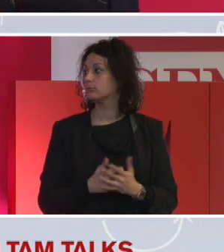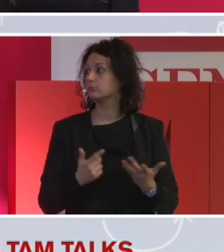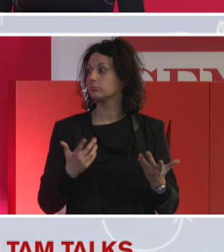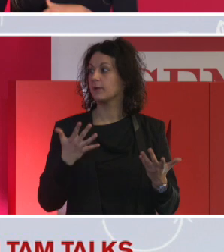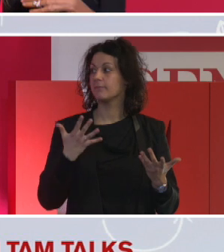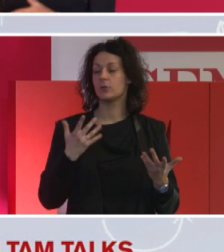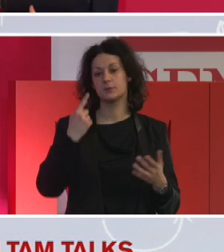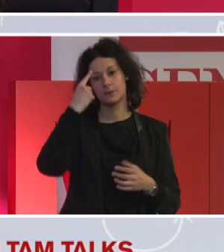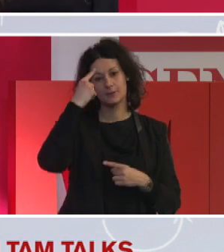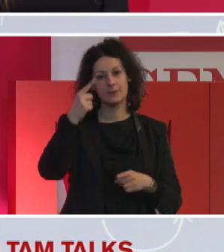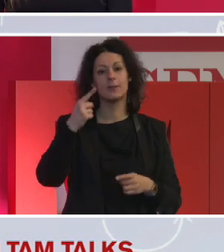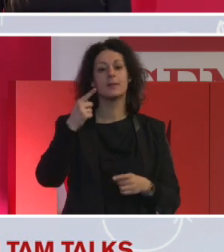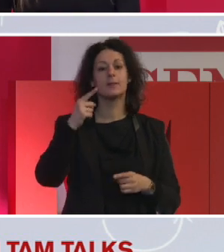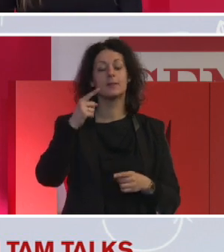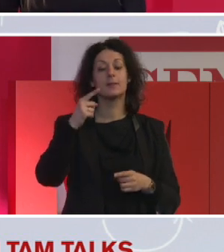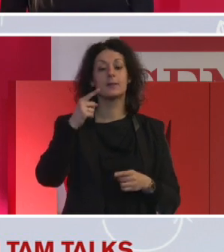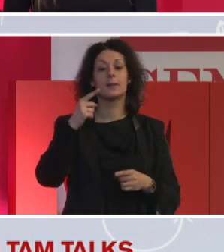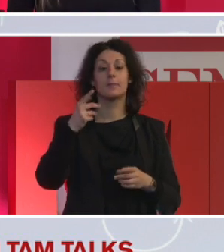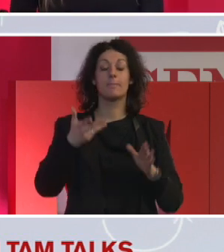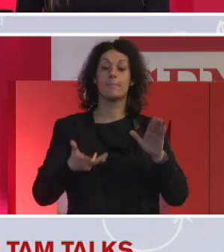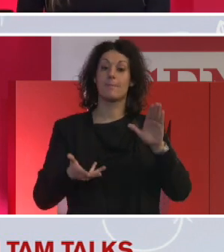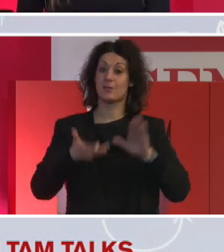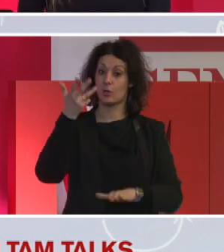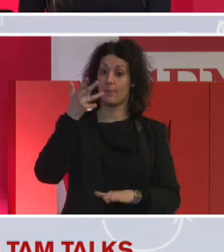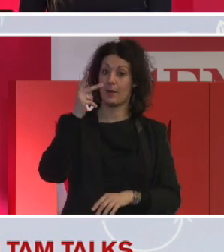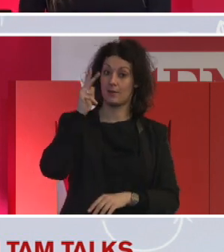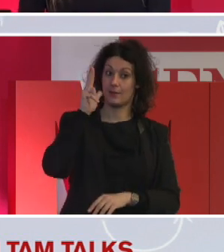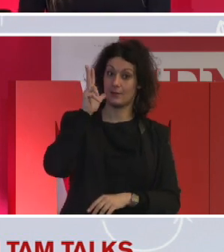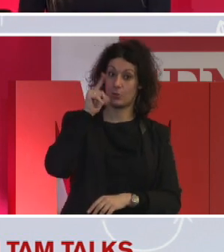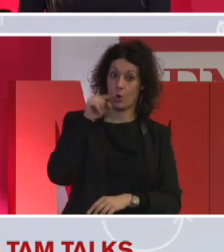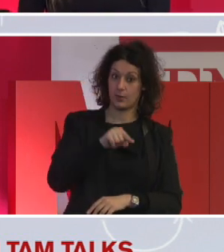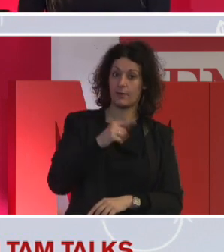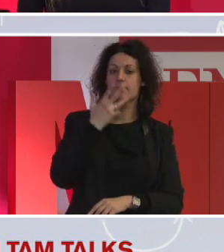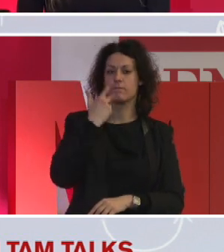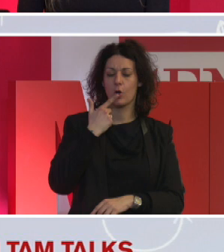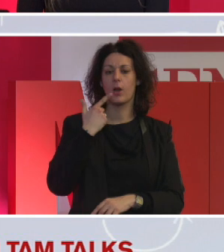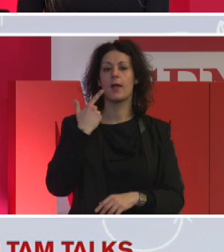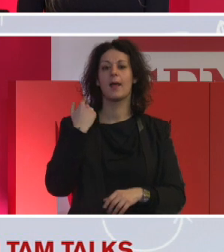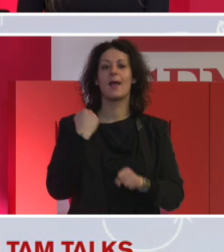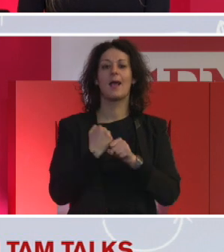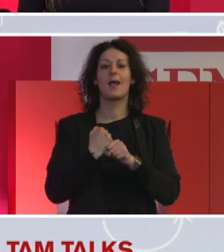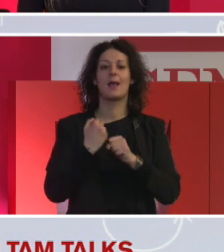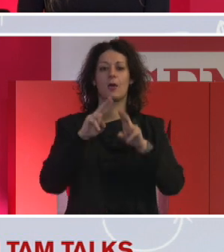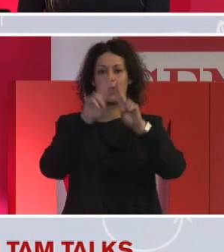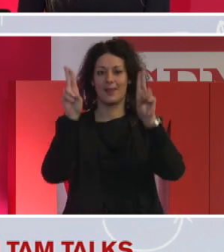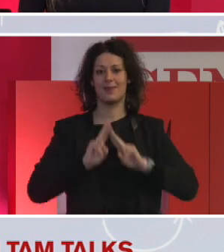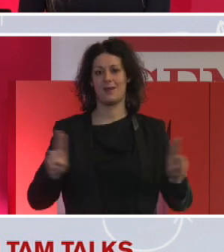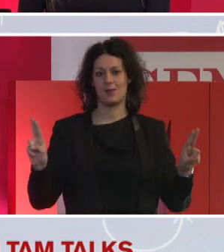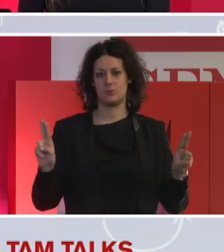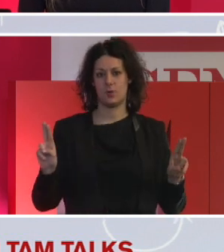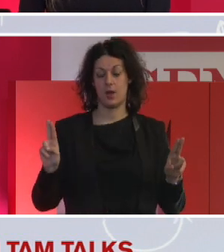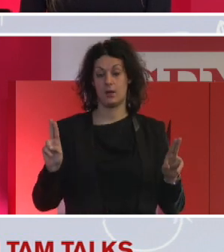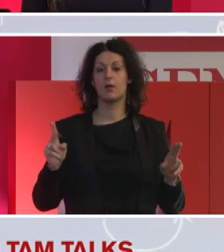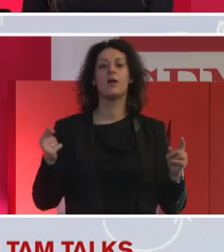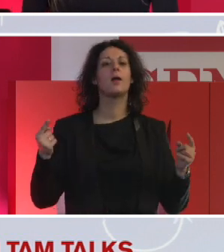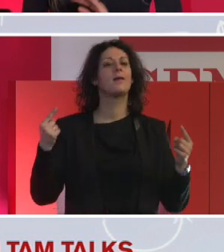molte più donne rispetto agli uomini sono interessate a una carriera internazionale. Questo è un dato di fatto, non importa in cui paese abbia